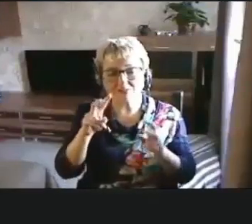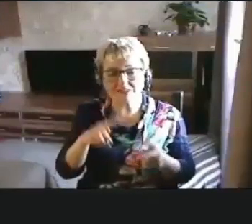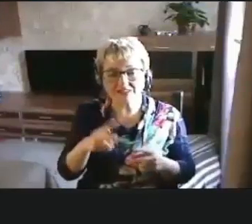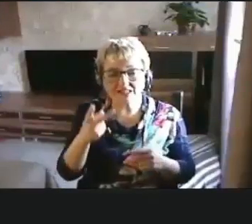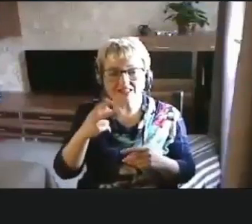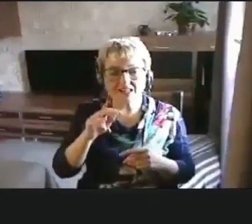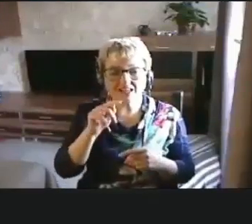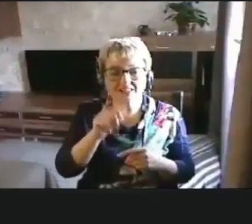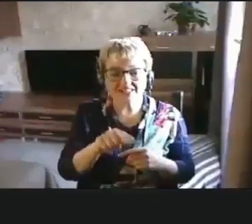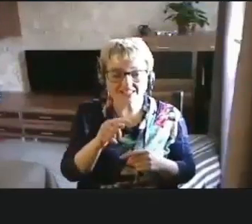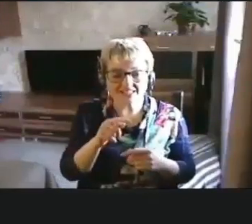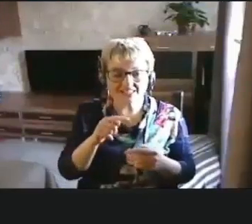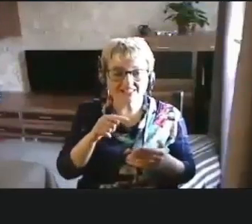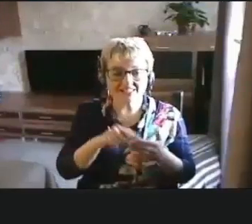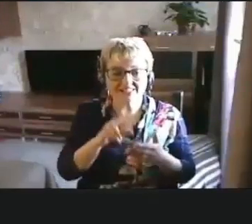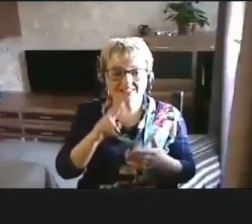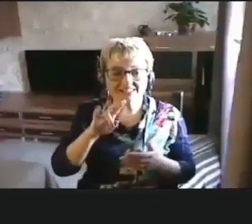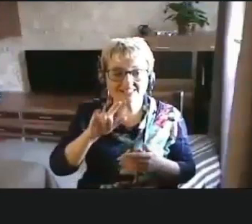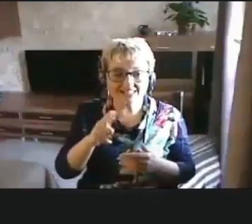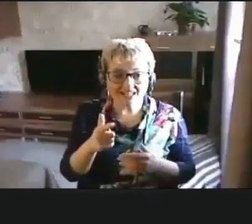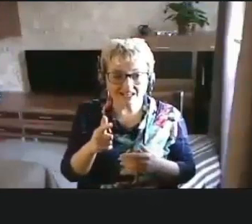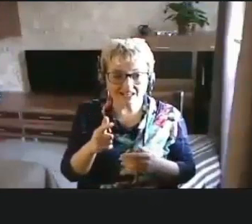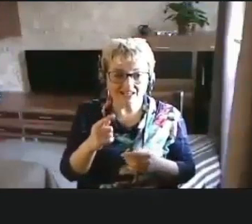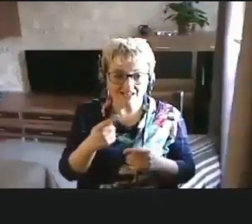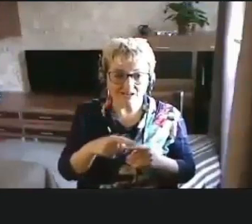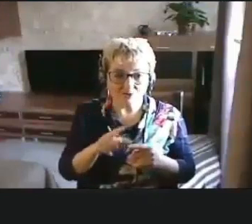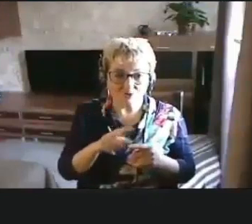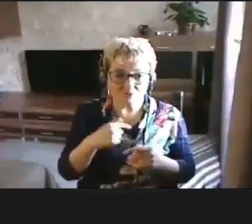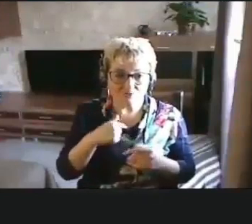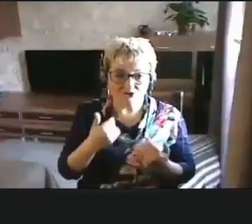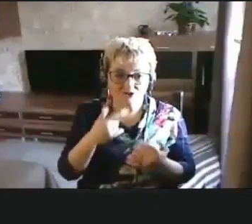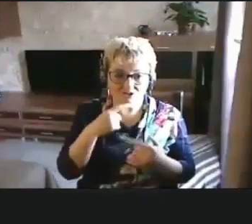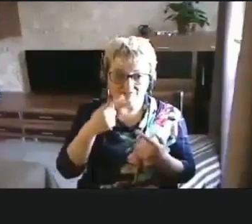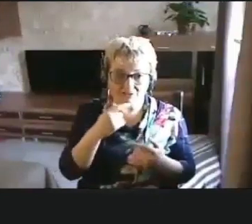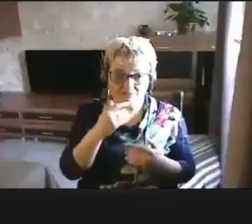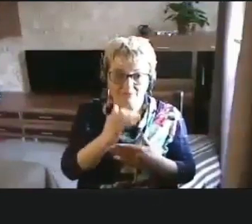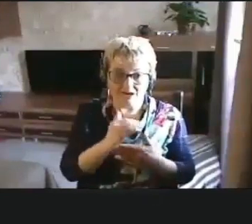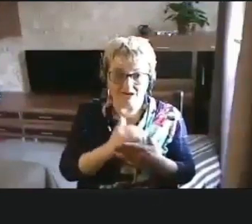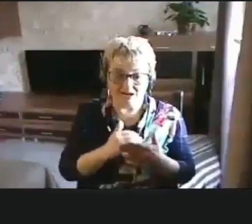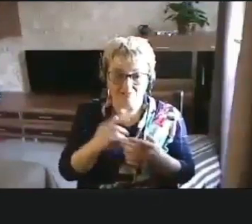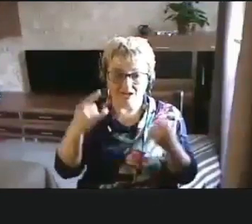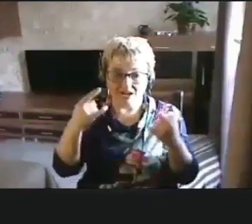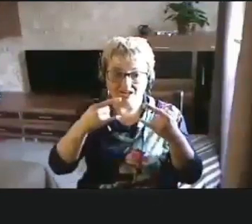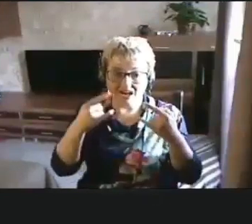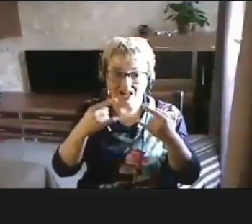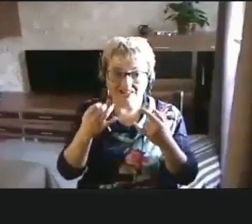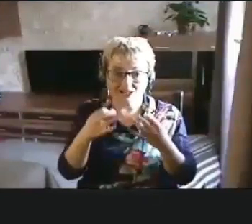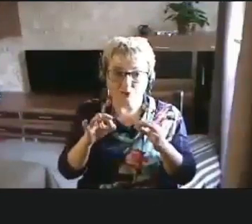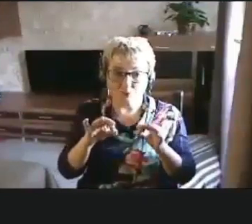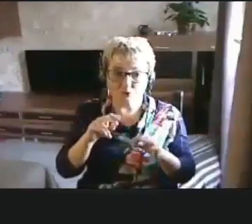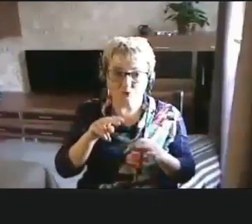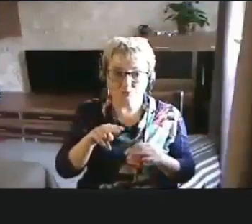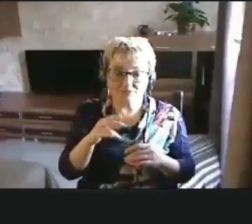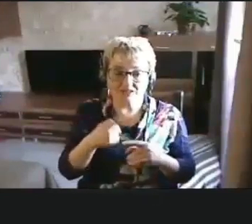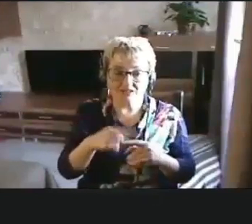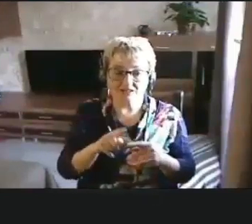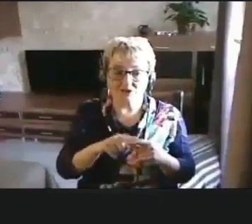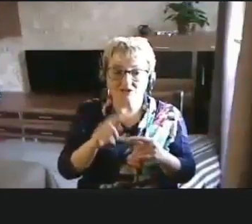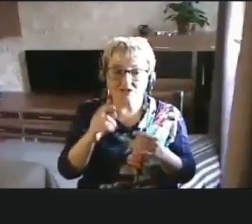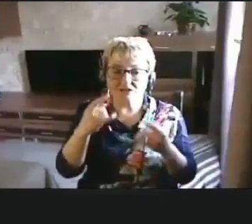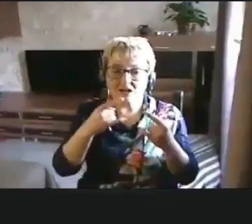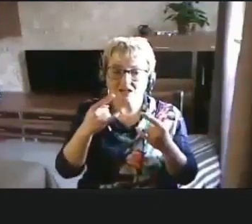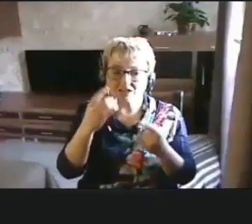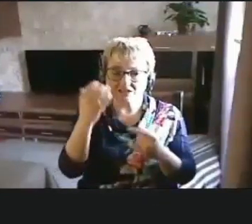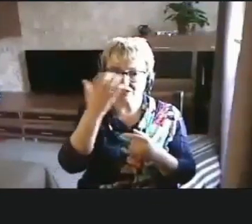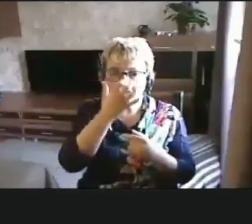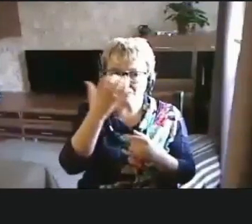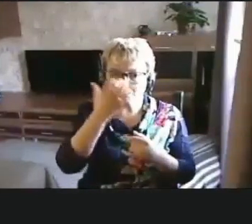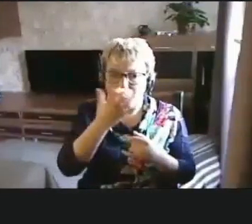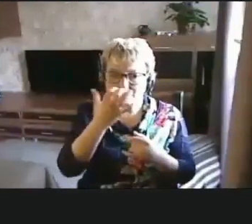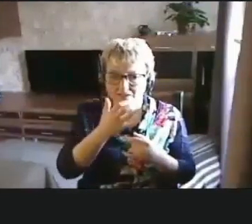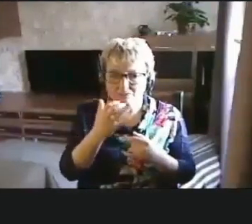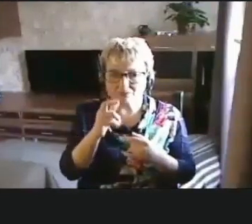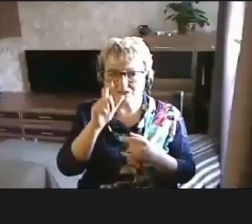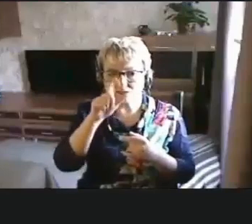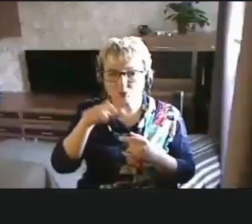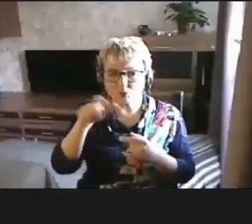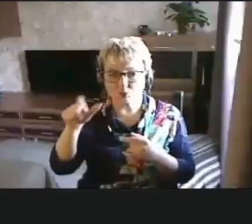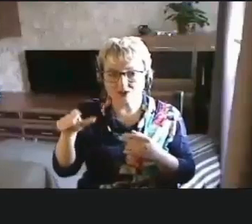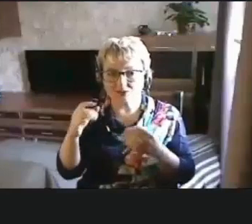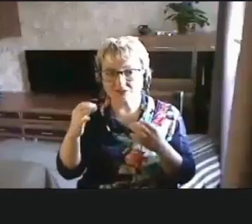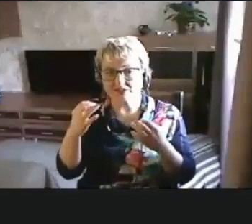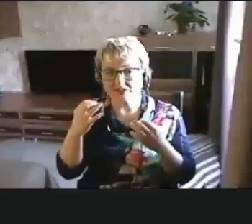для тех целей, о которых мы сегодня говорим. Программы экранного доступа это такие программы, которые позволяют слепым людям